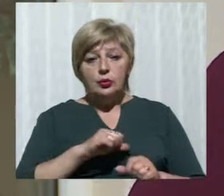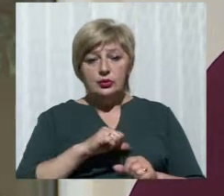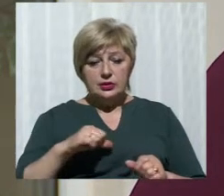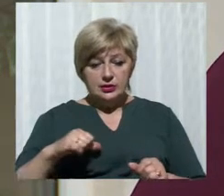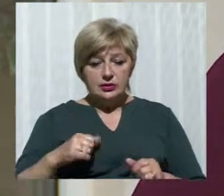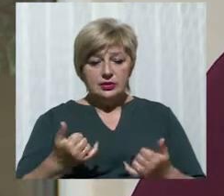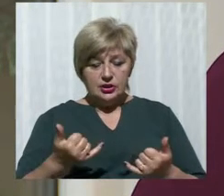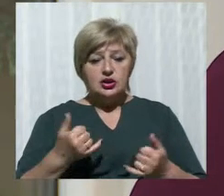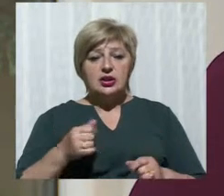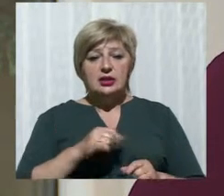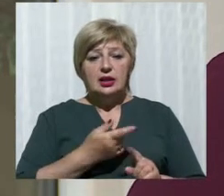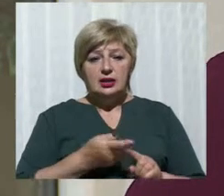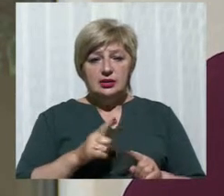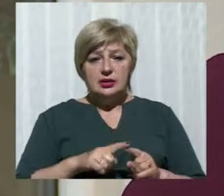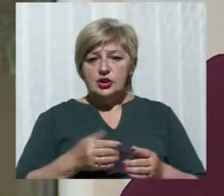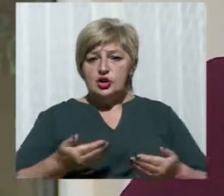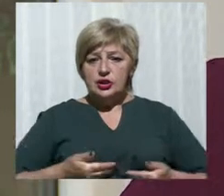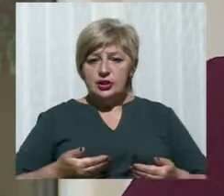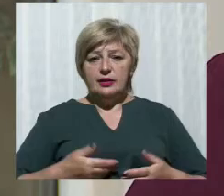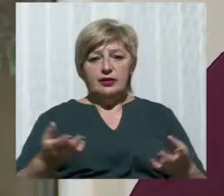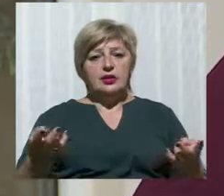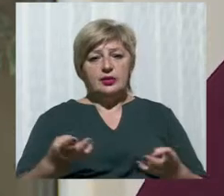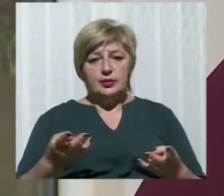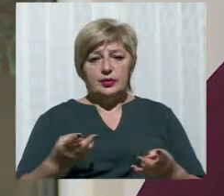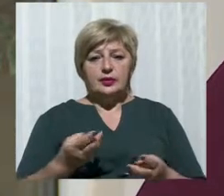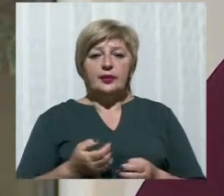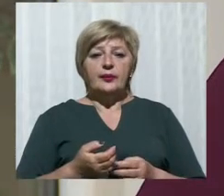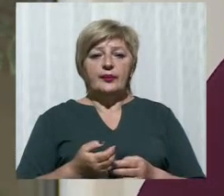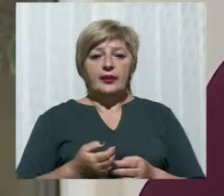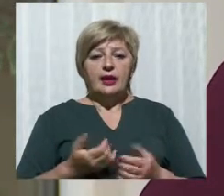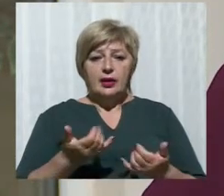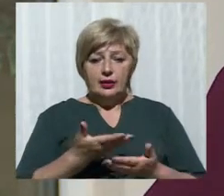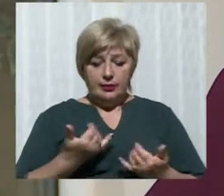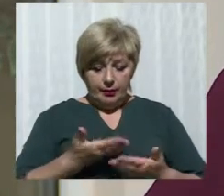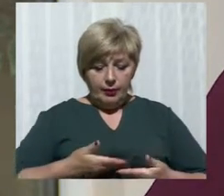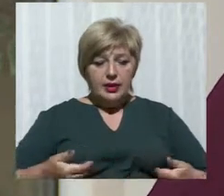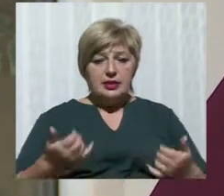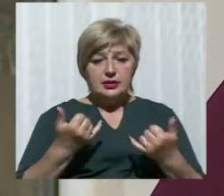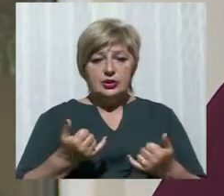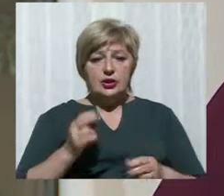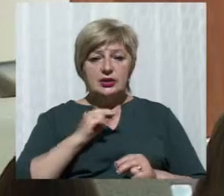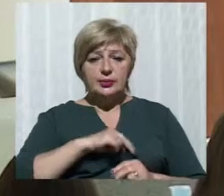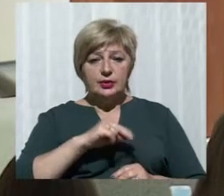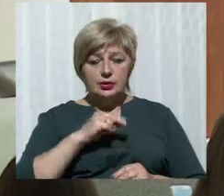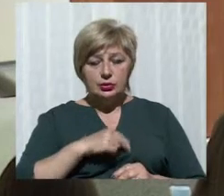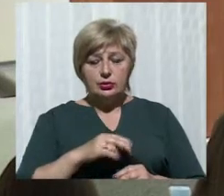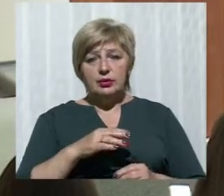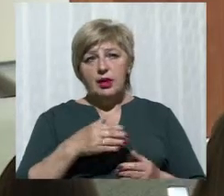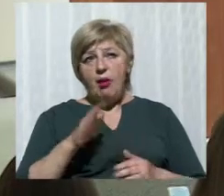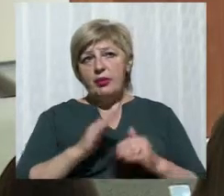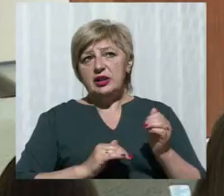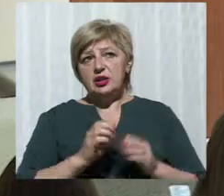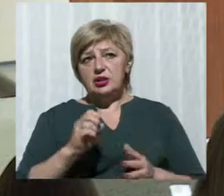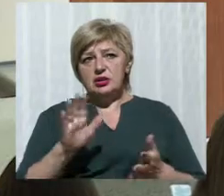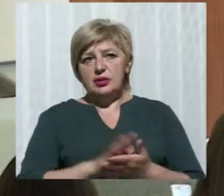необхідність. І це унеможливлює працювати. Ми зараз працюємо практично знову. Під час громадських